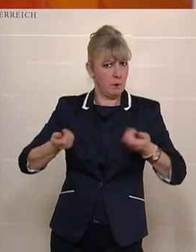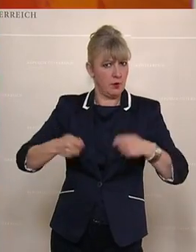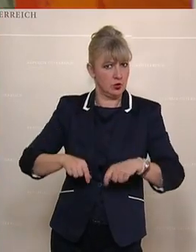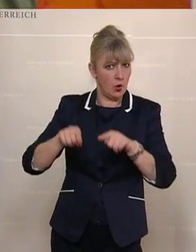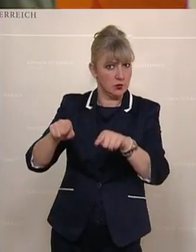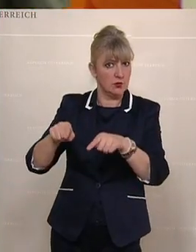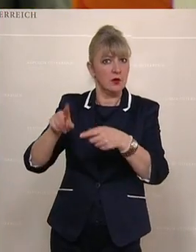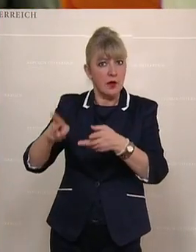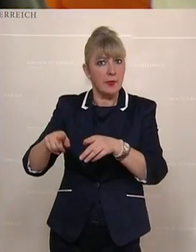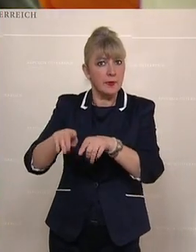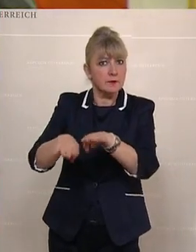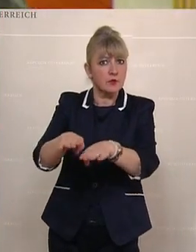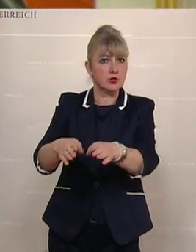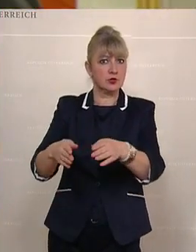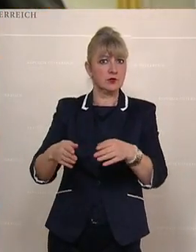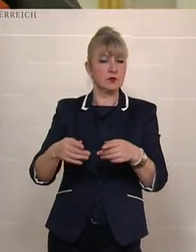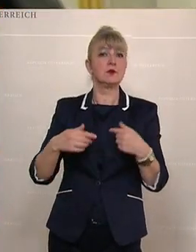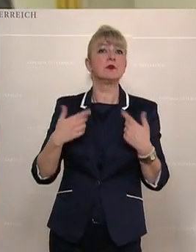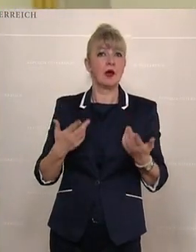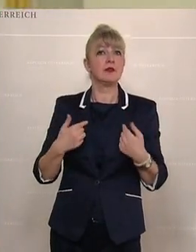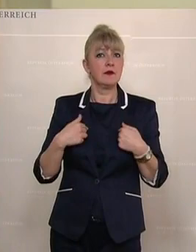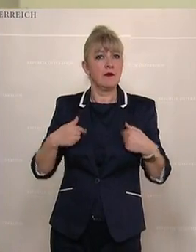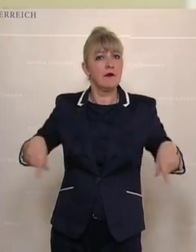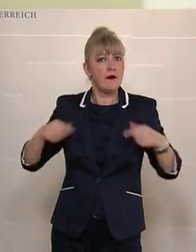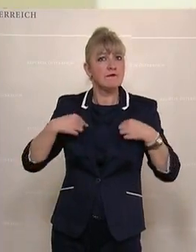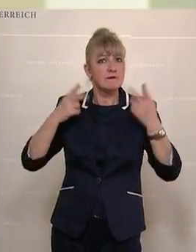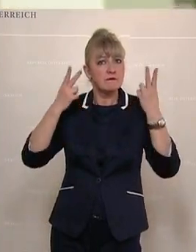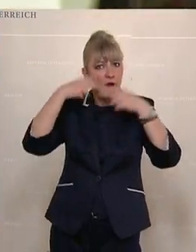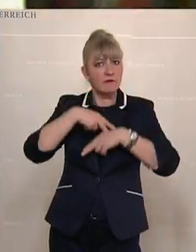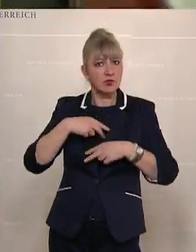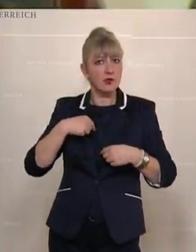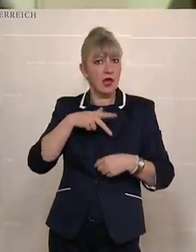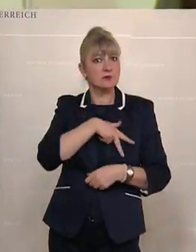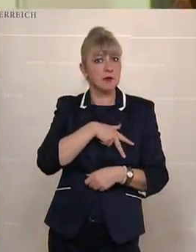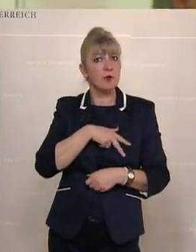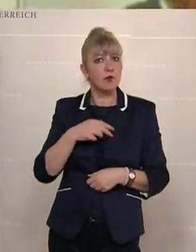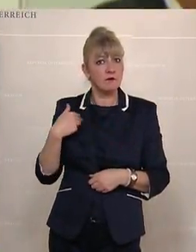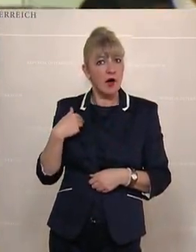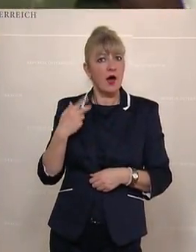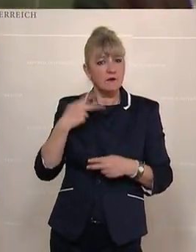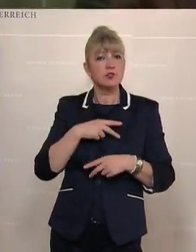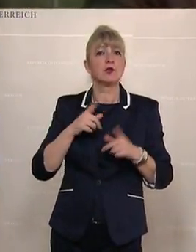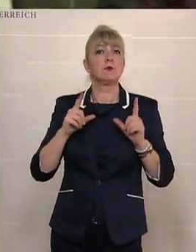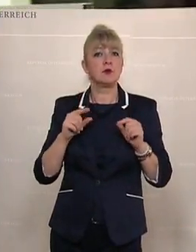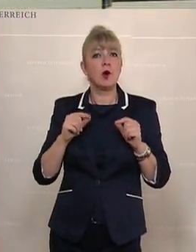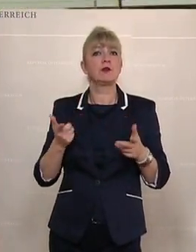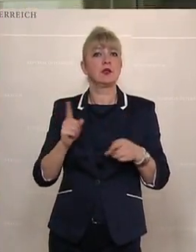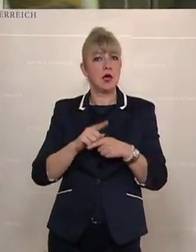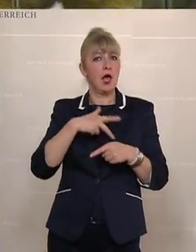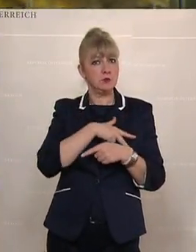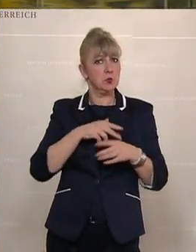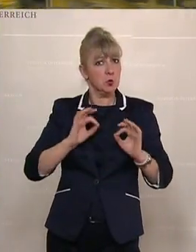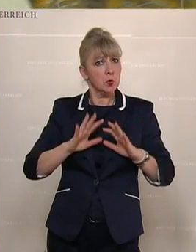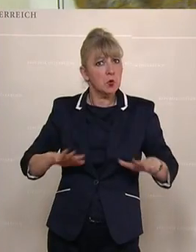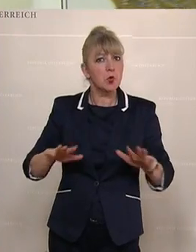hier vorzugehen, da haben wir ja auch zugestimmt. Auch als SPÖ. Das heißt, im Justizteil passt es ja ganz gut.